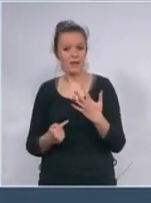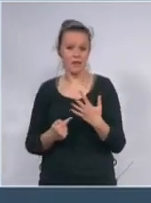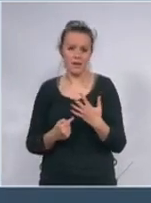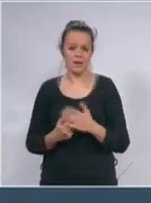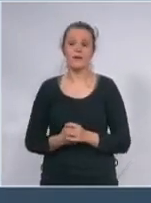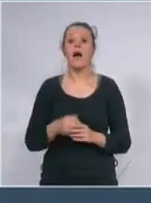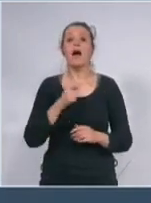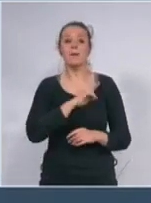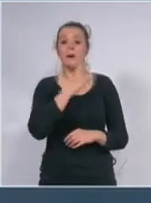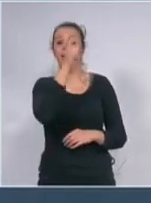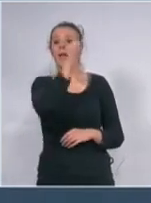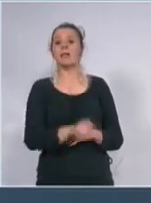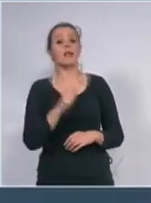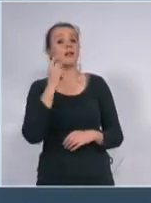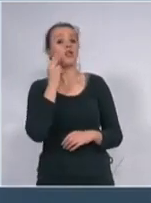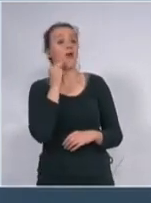tako? tako je u nam sadu